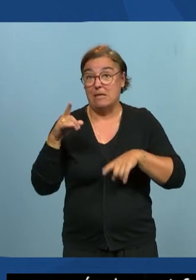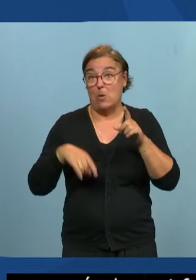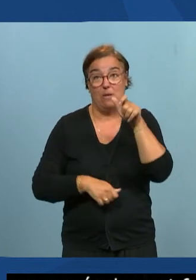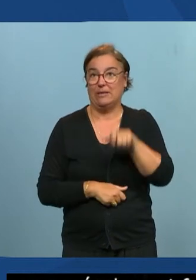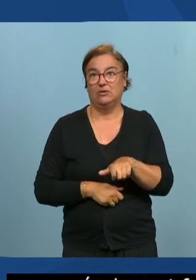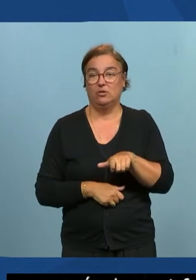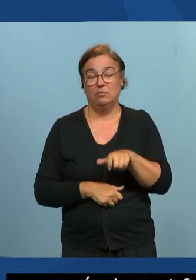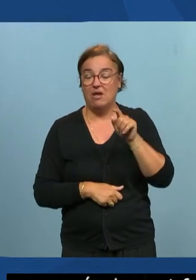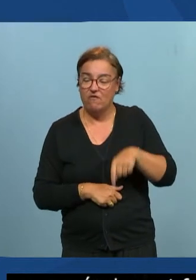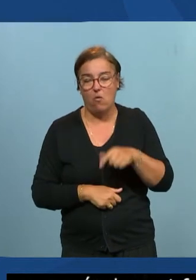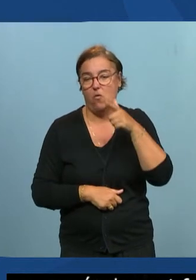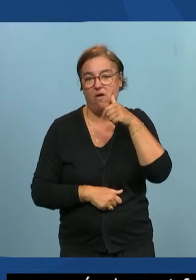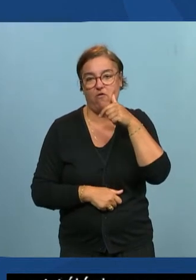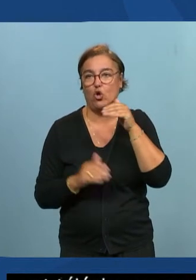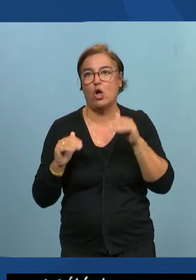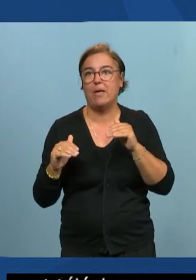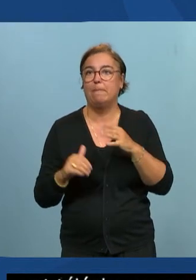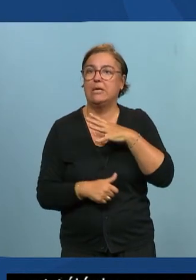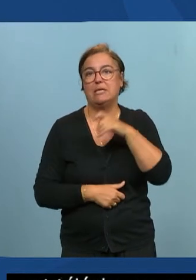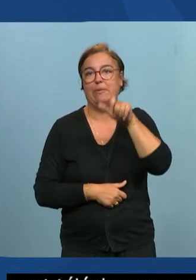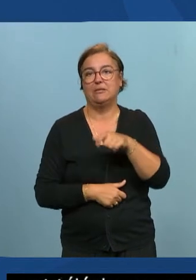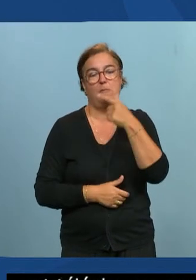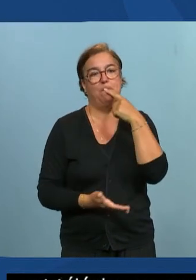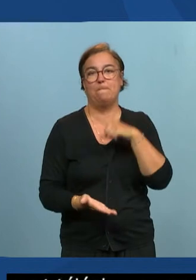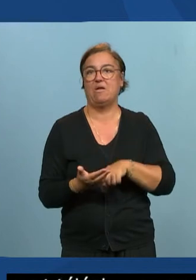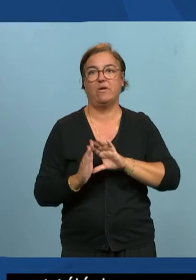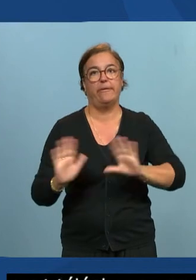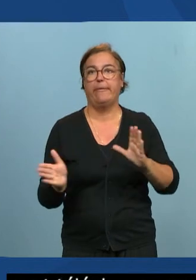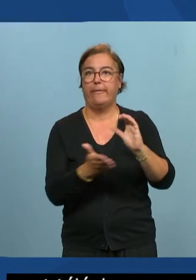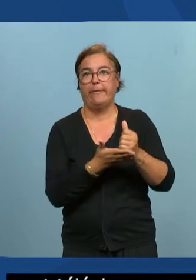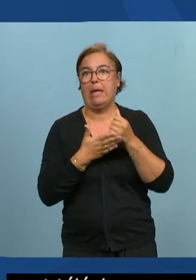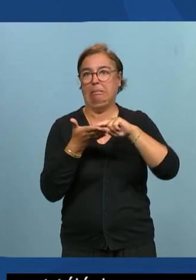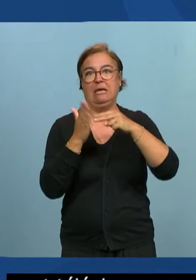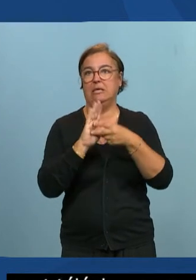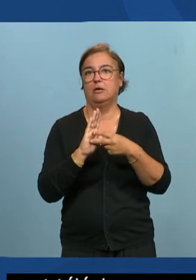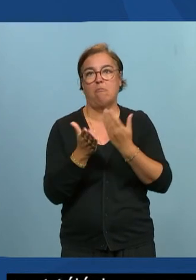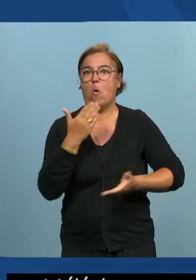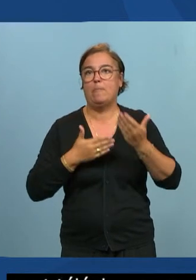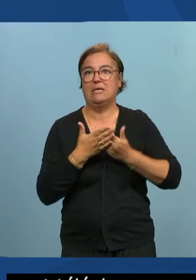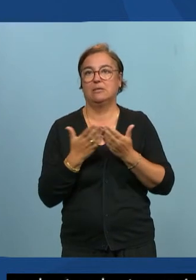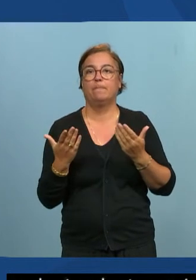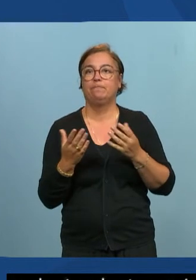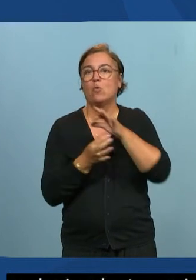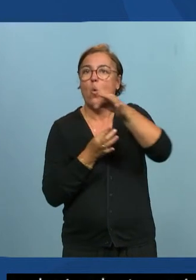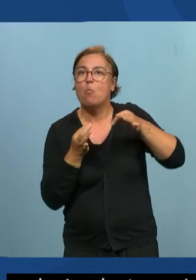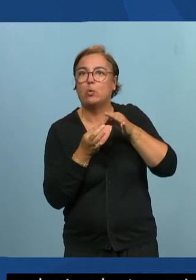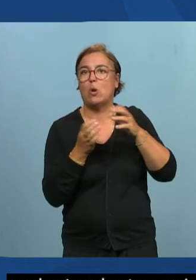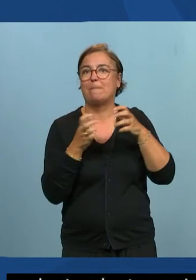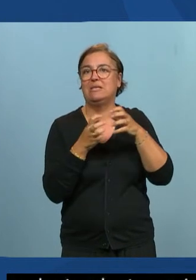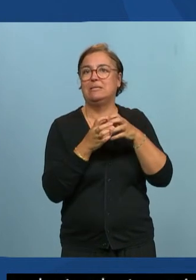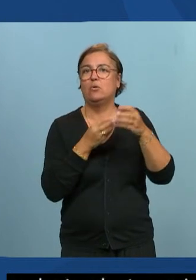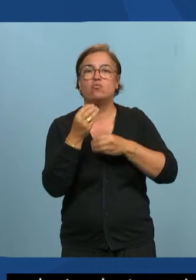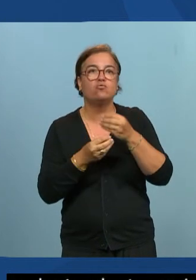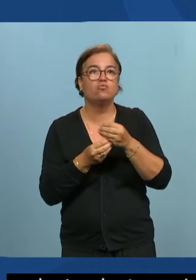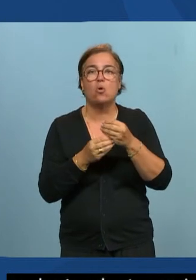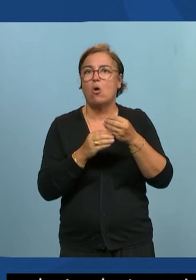et du coup il y en a qui préfèrent utiliser une même technique pour la bouteille ou un service ou